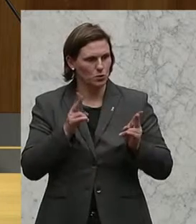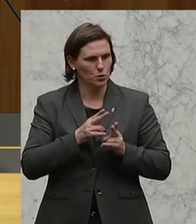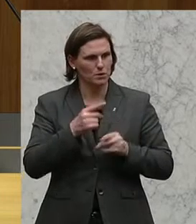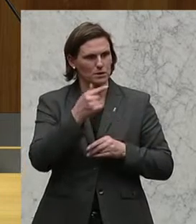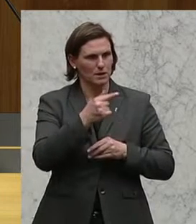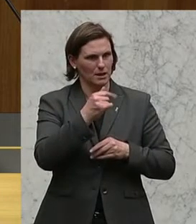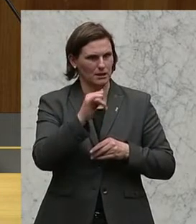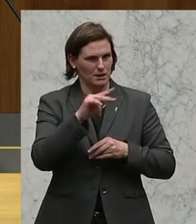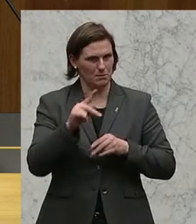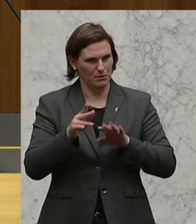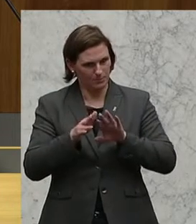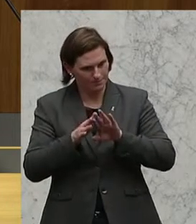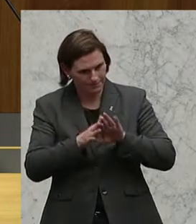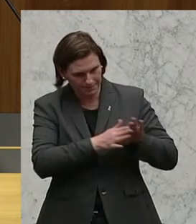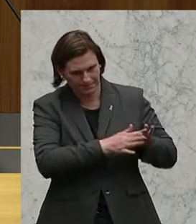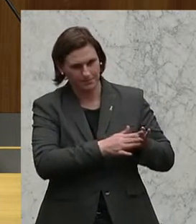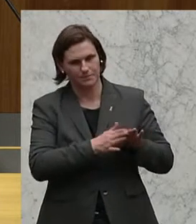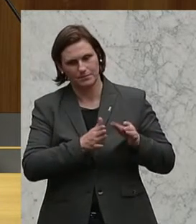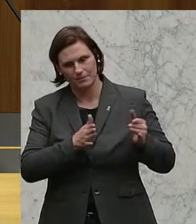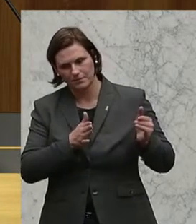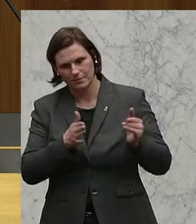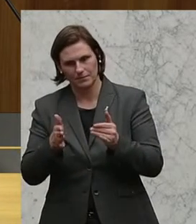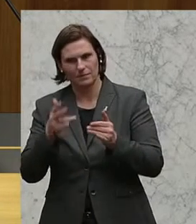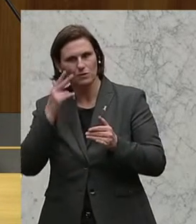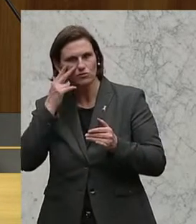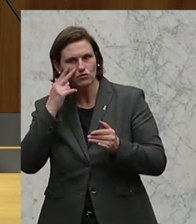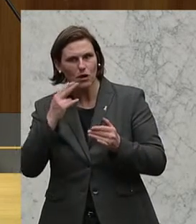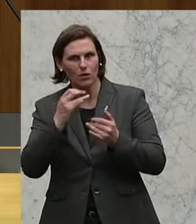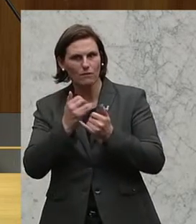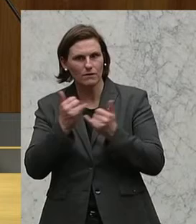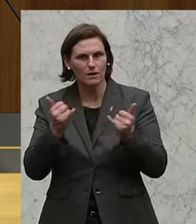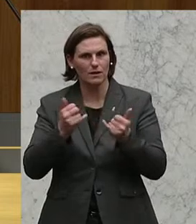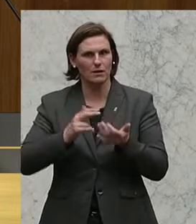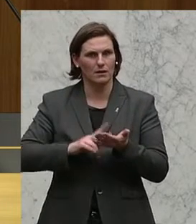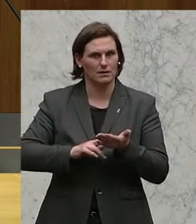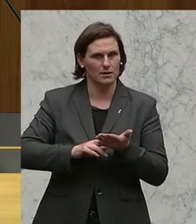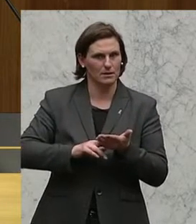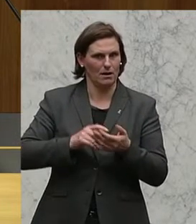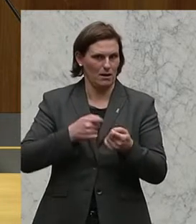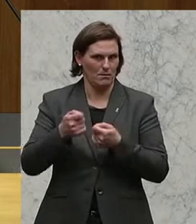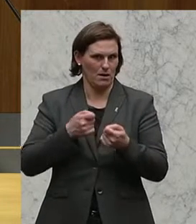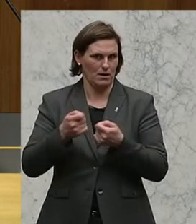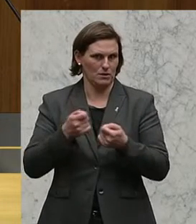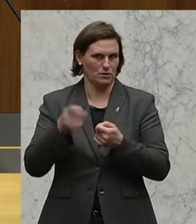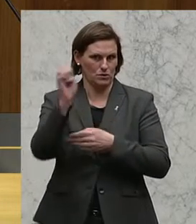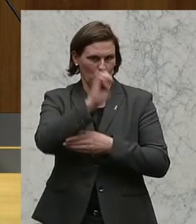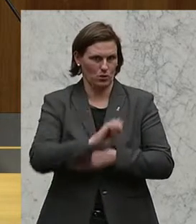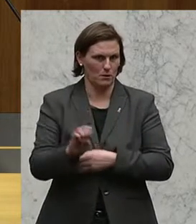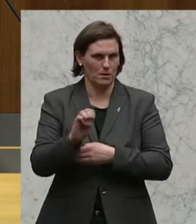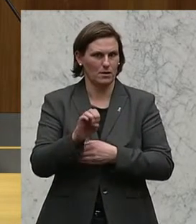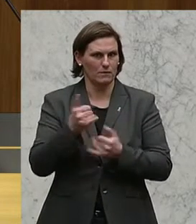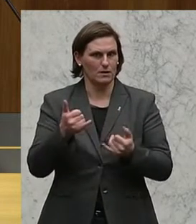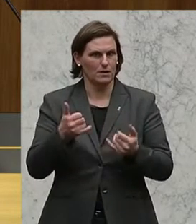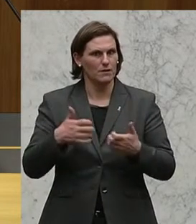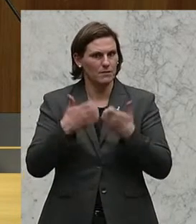TTIP hin zu dem Thema Schaffung eines digitalen Binnenmarktes. Der digitale Waren- und